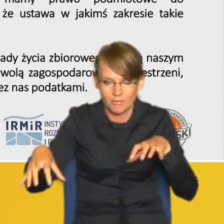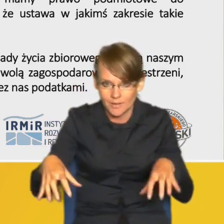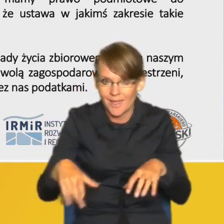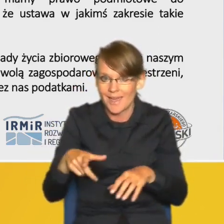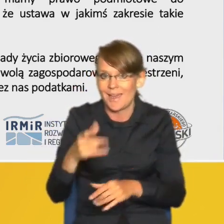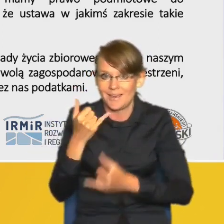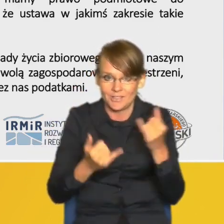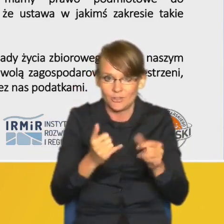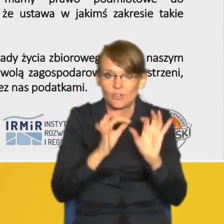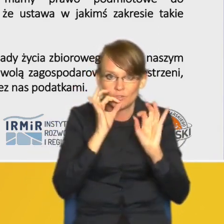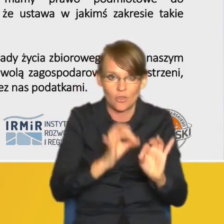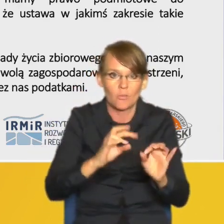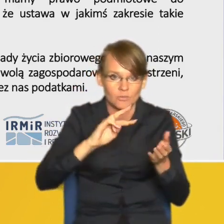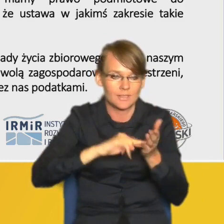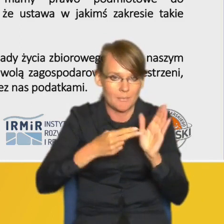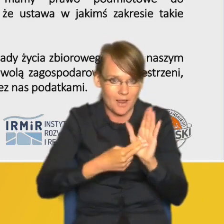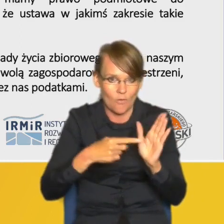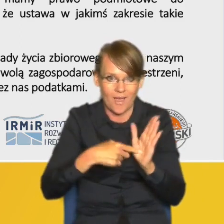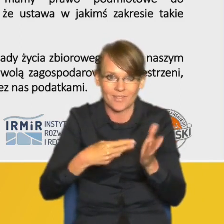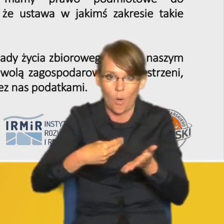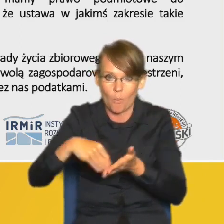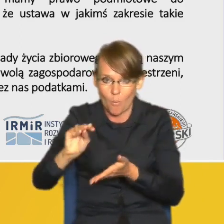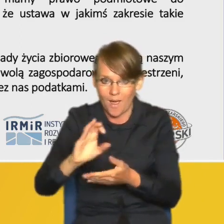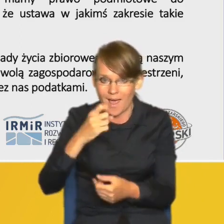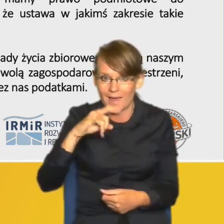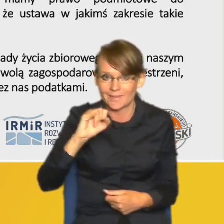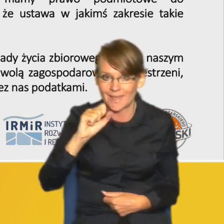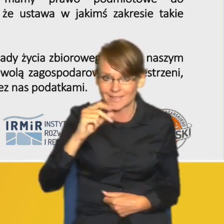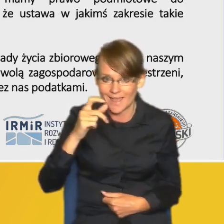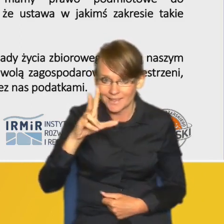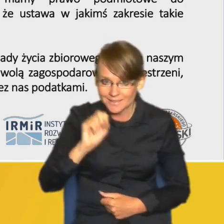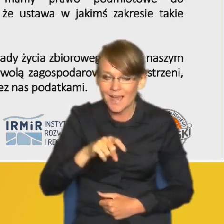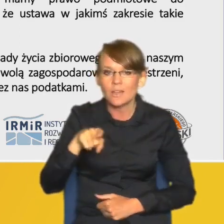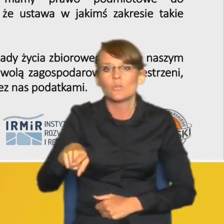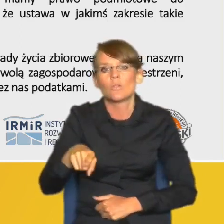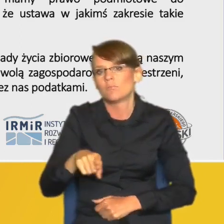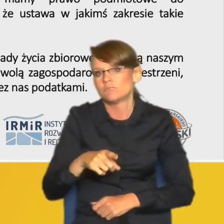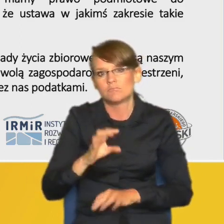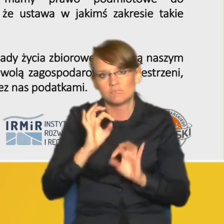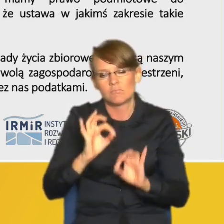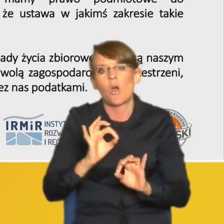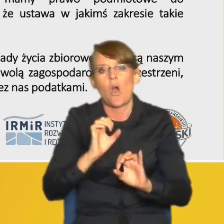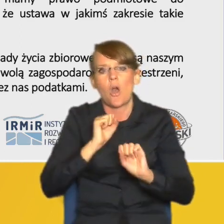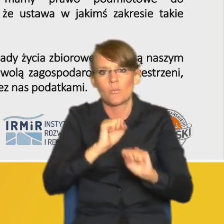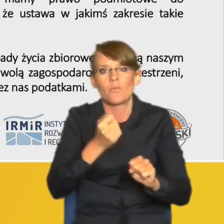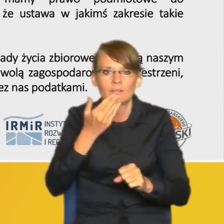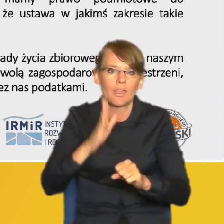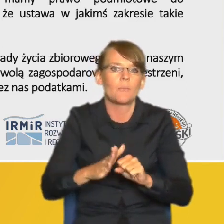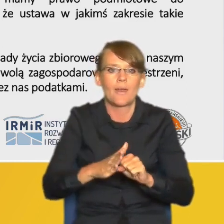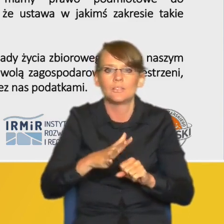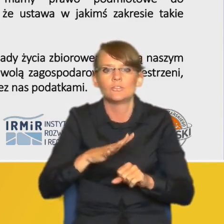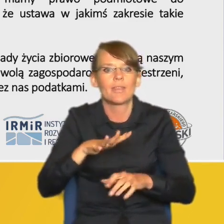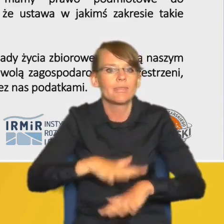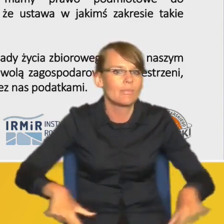skonstruowanej opłaty adiacenckiej w dużej mierze jest systemem odpornym na taką rabunkową politykę